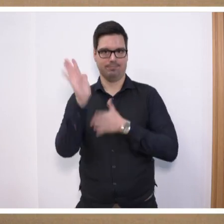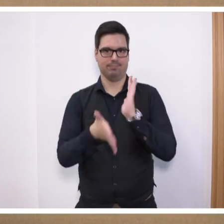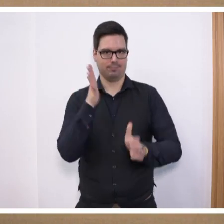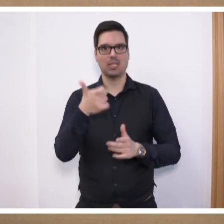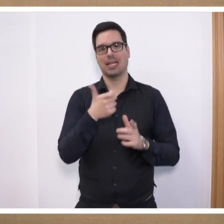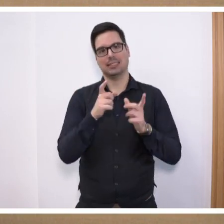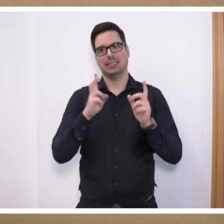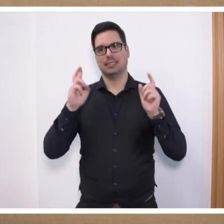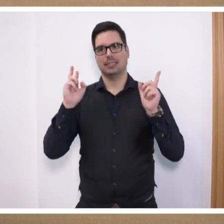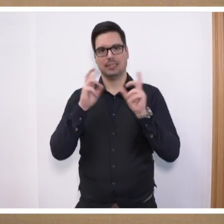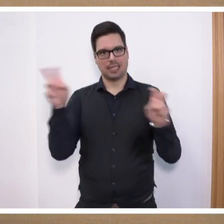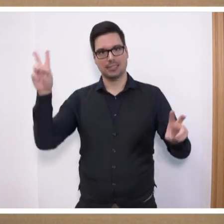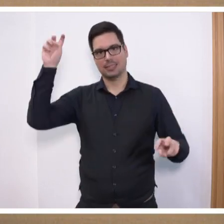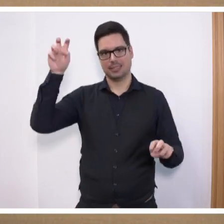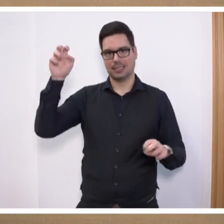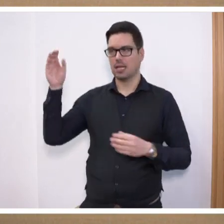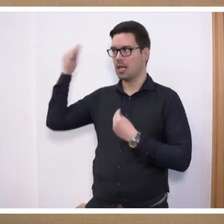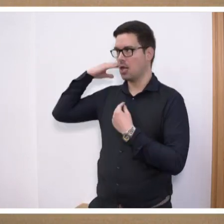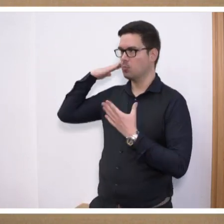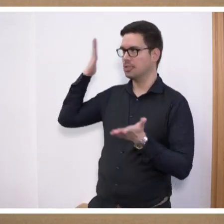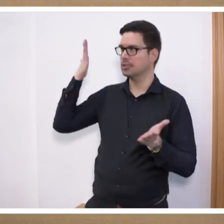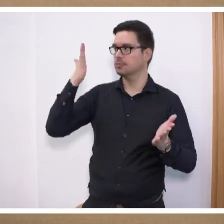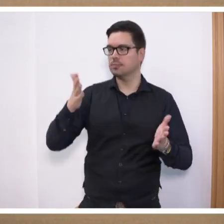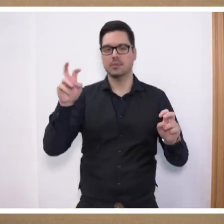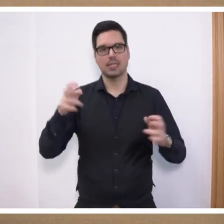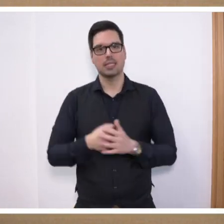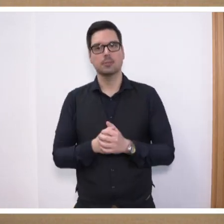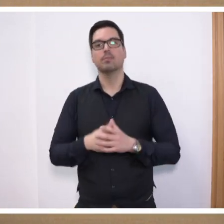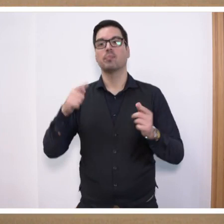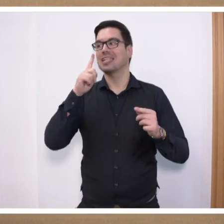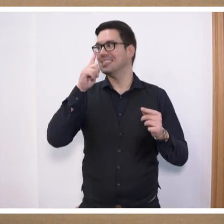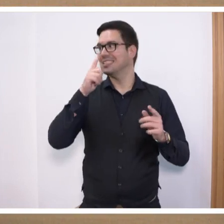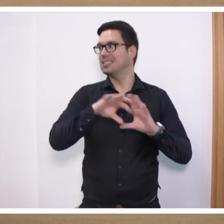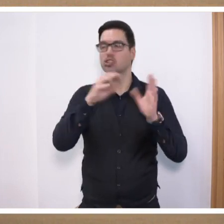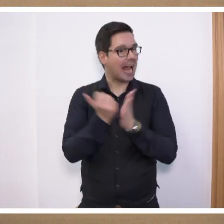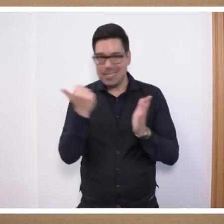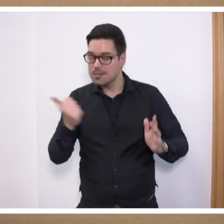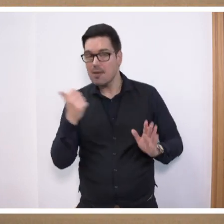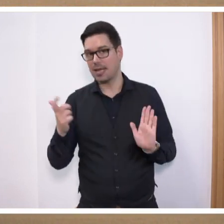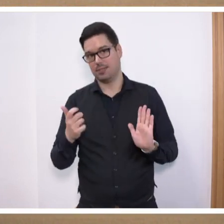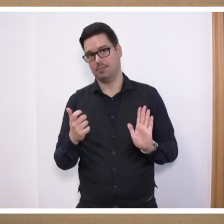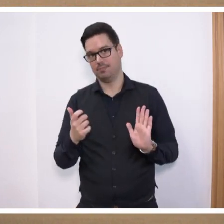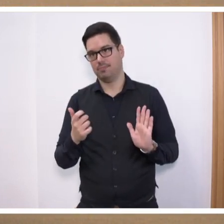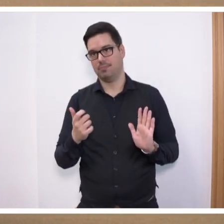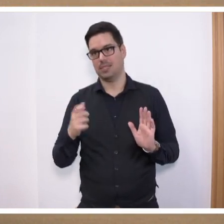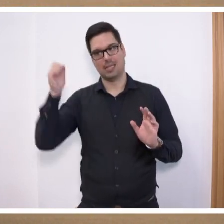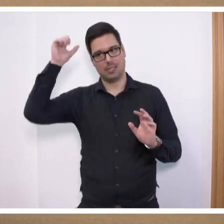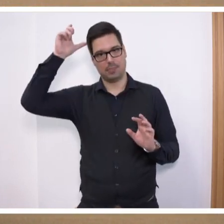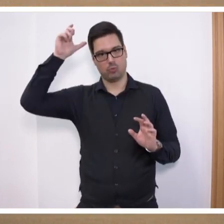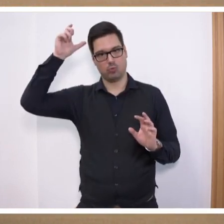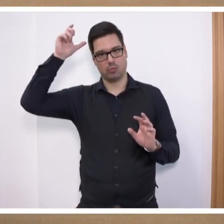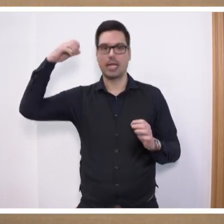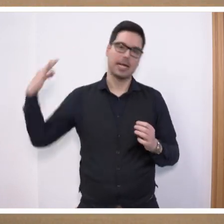einen Satz gesagt, ich zitiere mit Erlaubnis der Präsidentin, es ist nicht alles perfekt in der Bildung